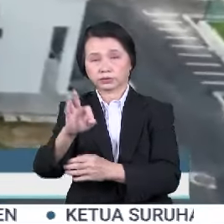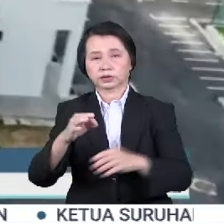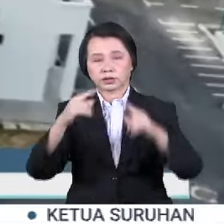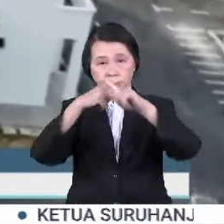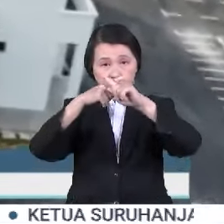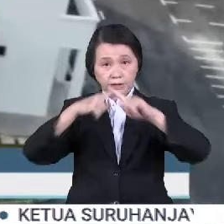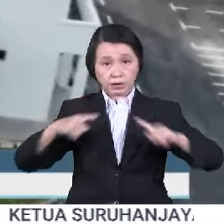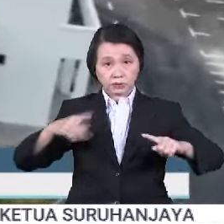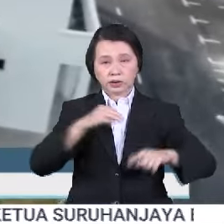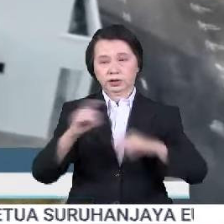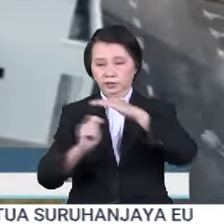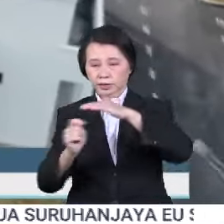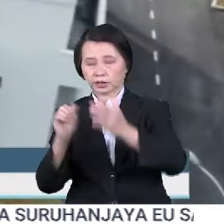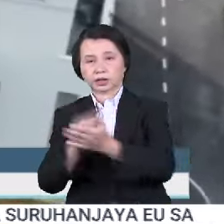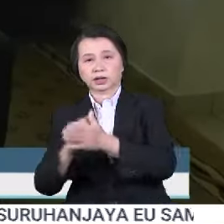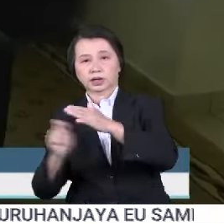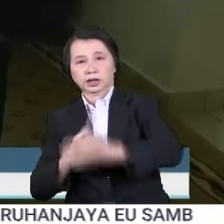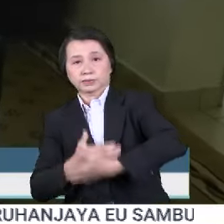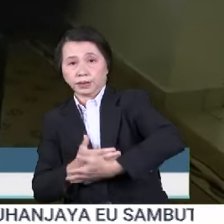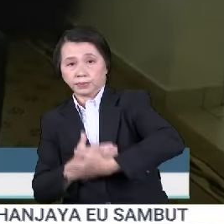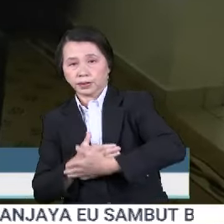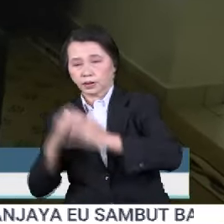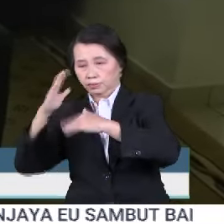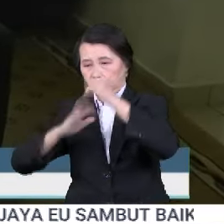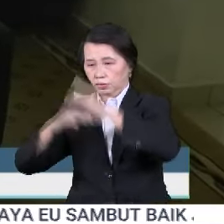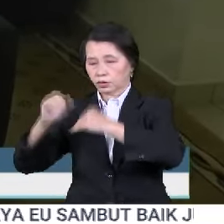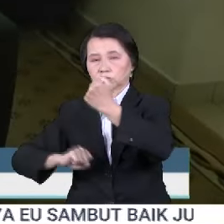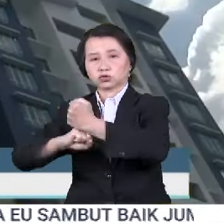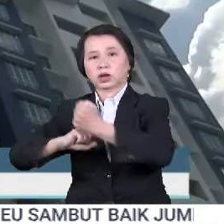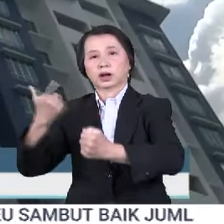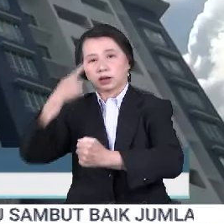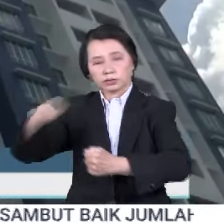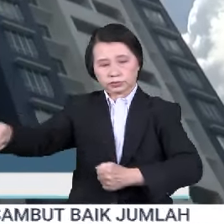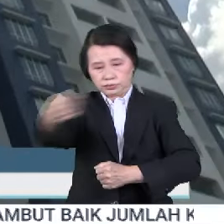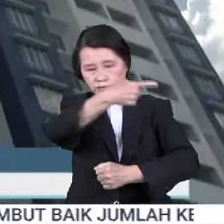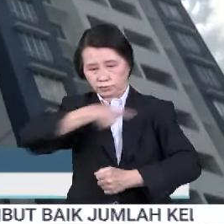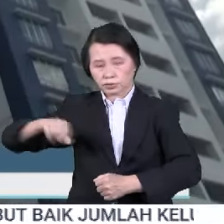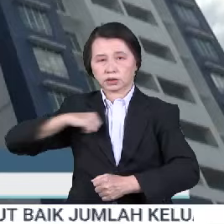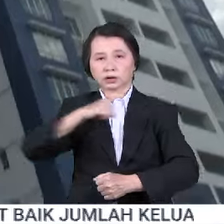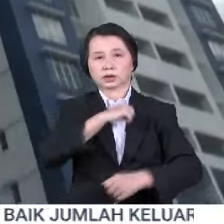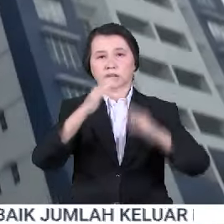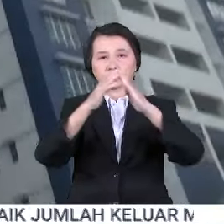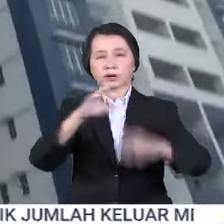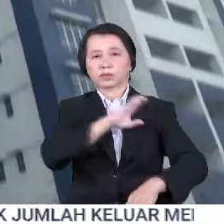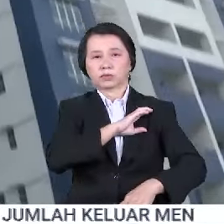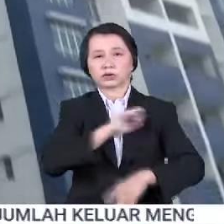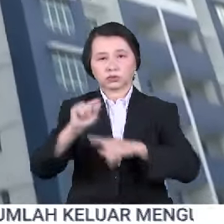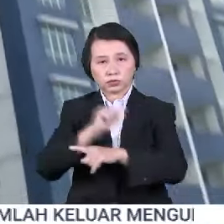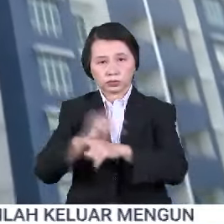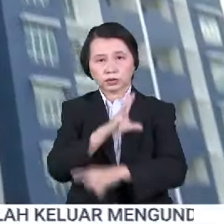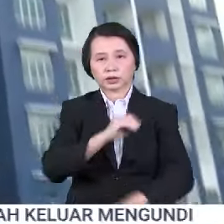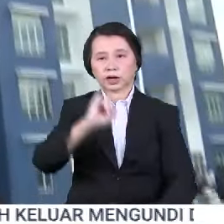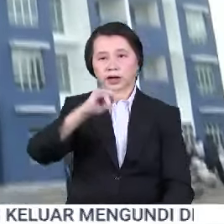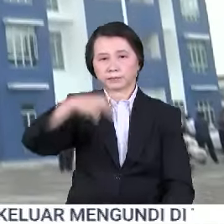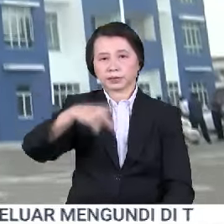Serba Guna, Tadika dan Taskah serta bangunan sokongan lain untuk kegunaan anggota di Balai Polis Inanam serta anggota IPD